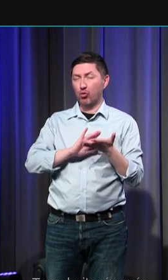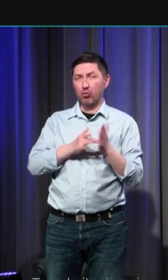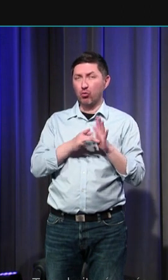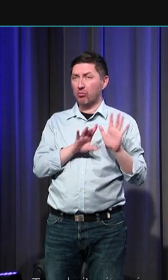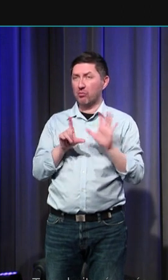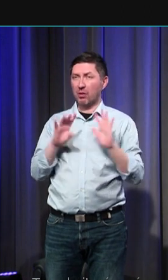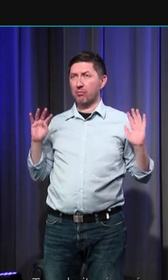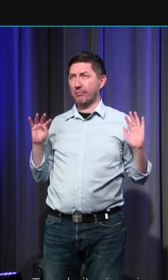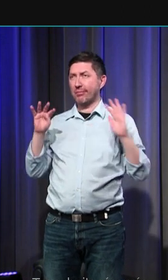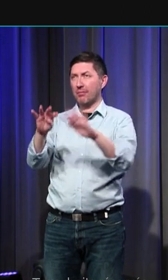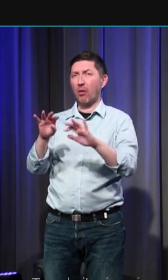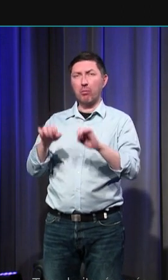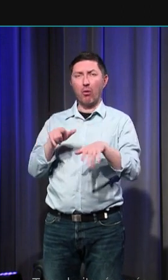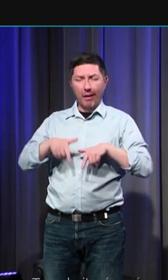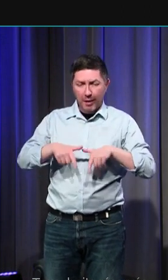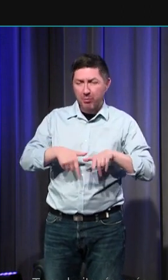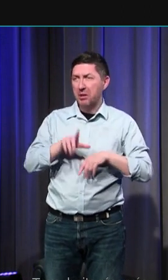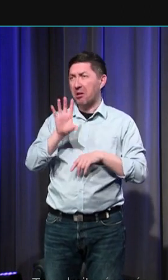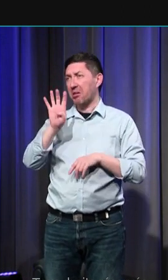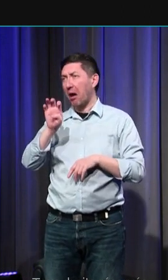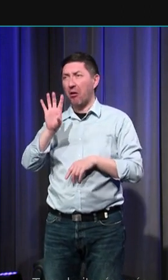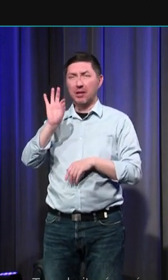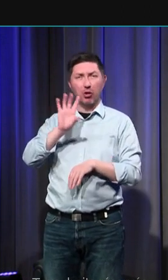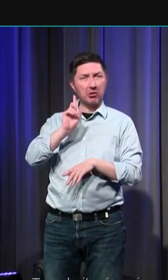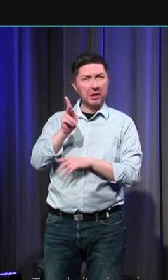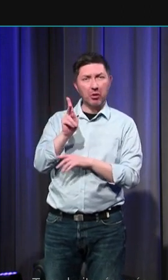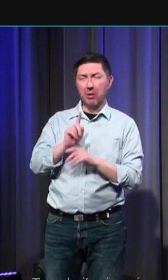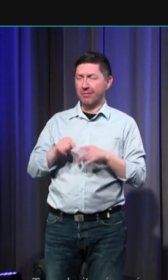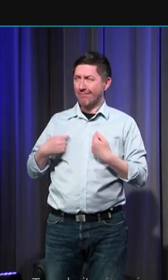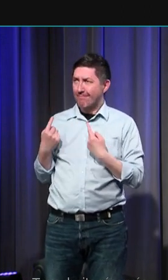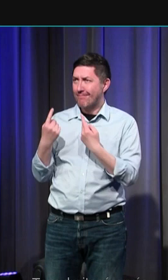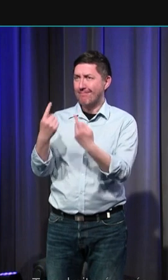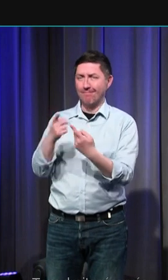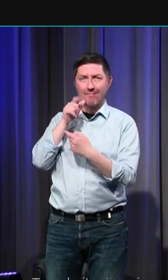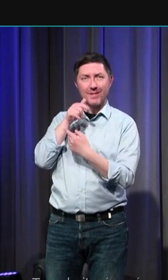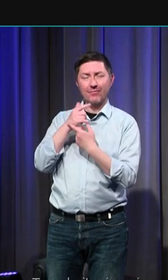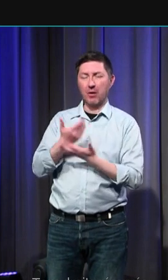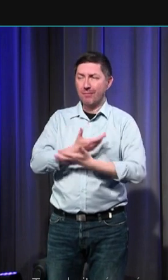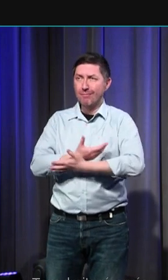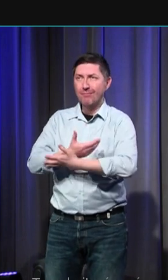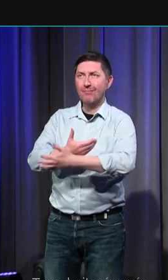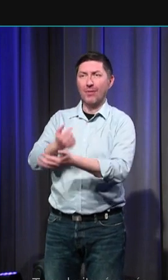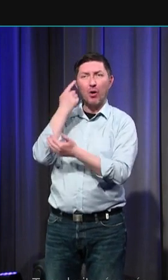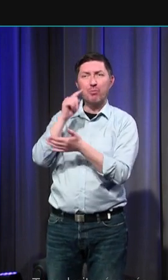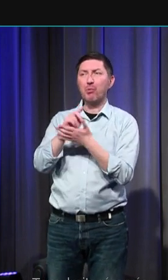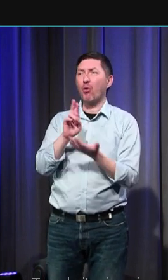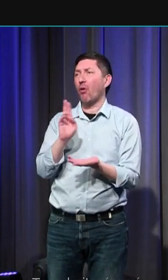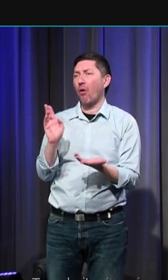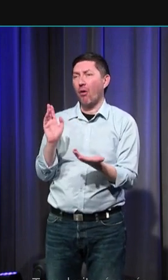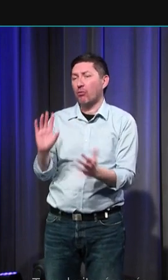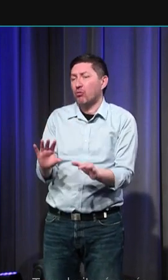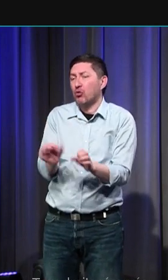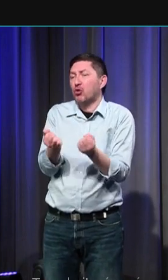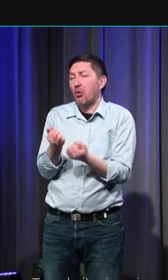parfois on faisait à pied 40-50 km les parents vraiment investissaient dans cette aventure du répit pour que